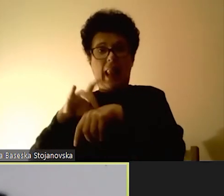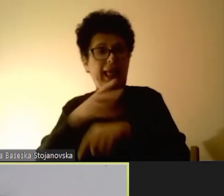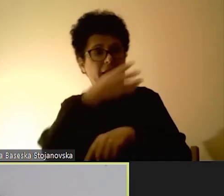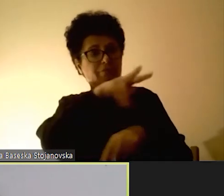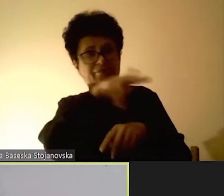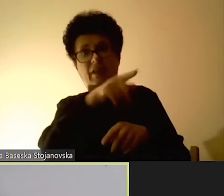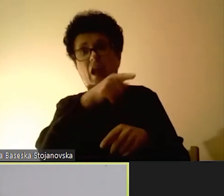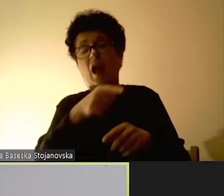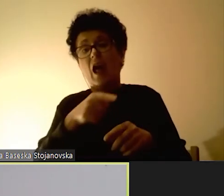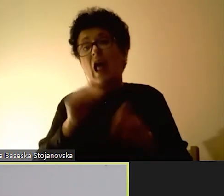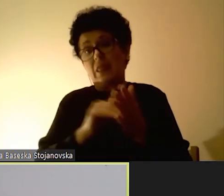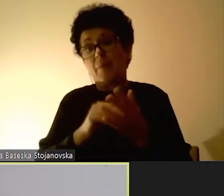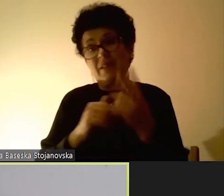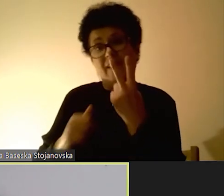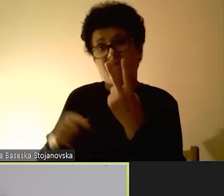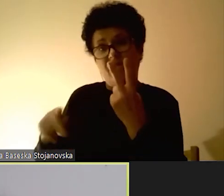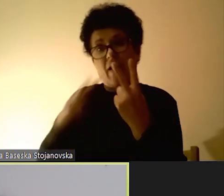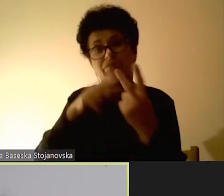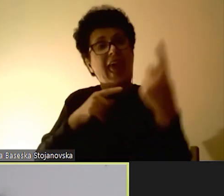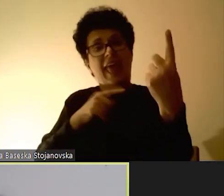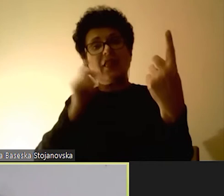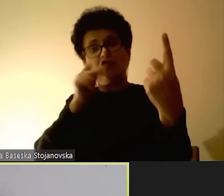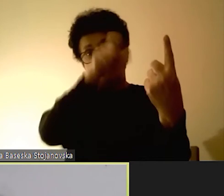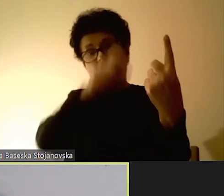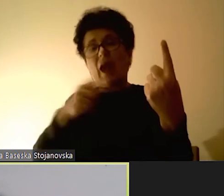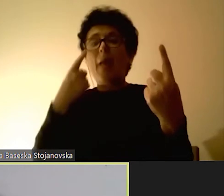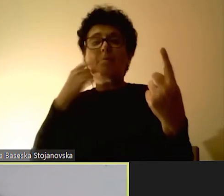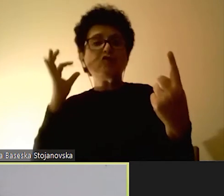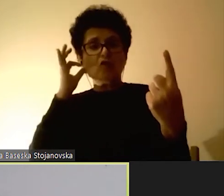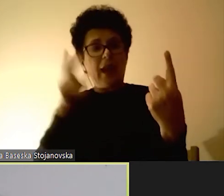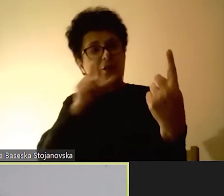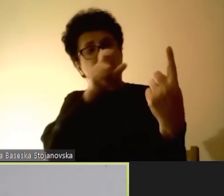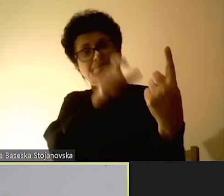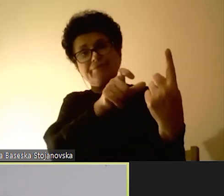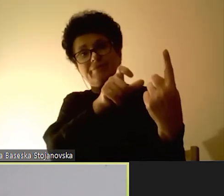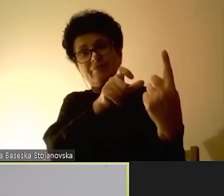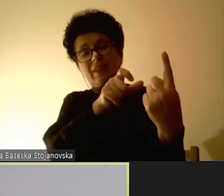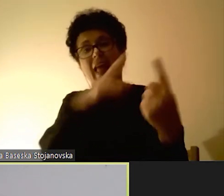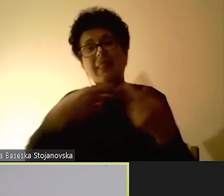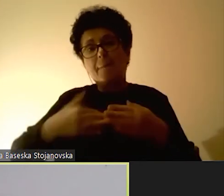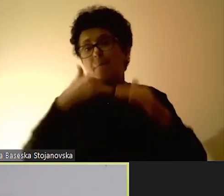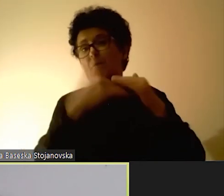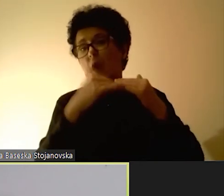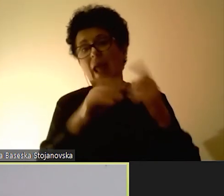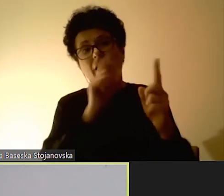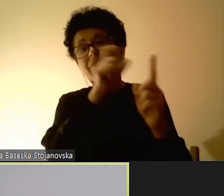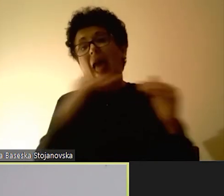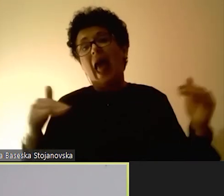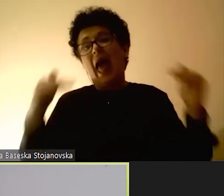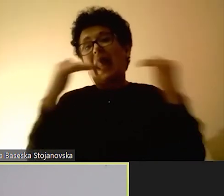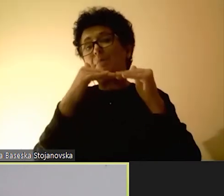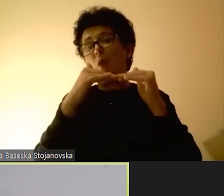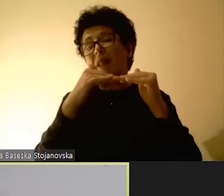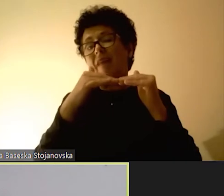правило, треба да се нели како што смение маќско и женско, со цел да се испрати пораката за равноправността